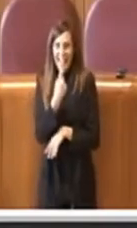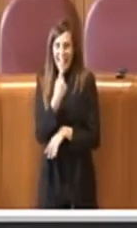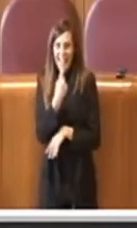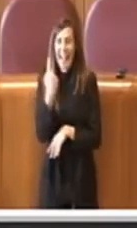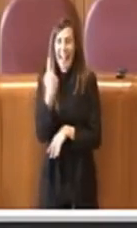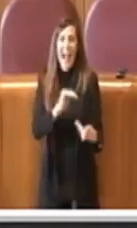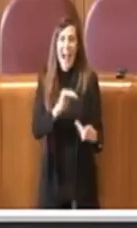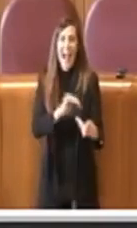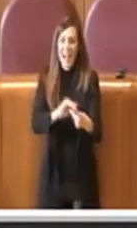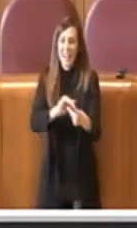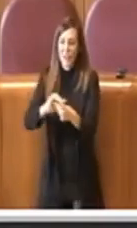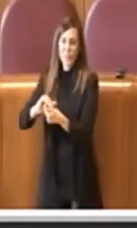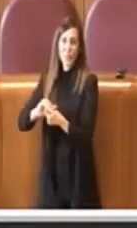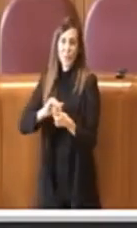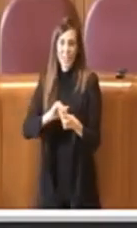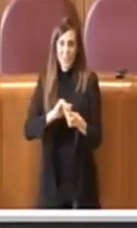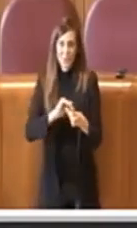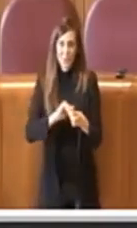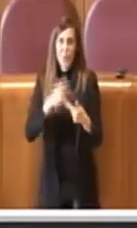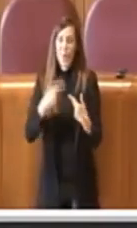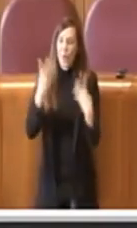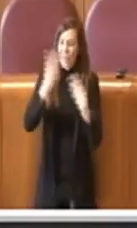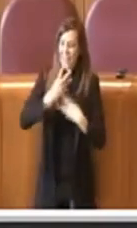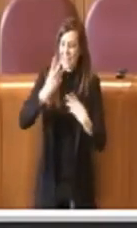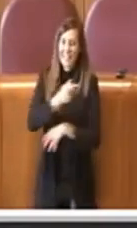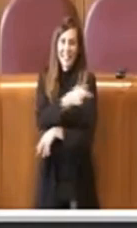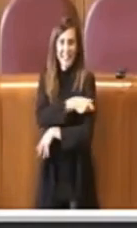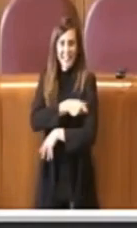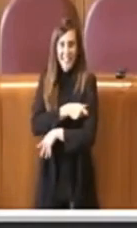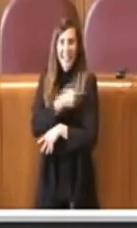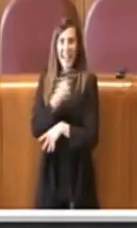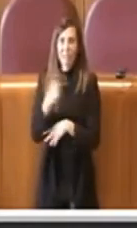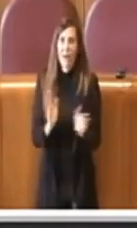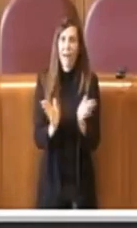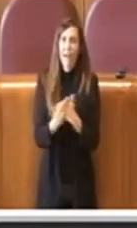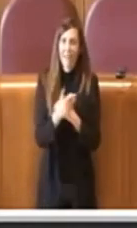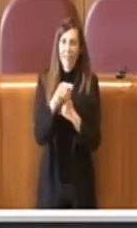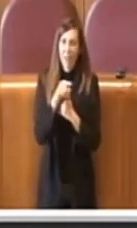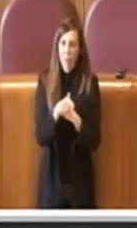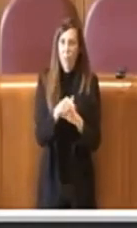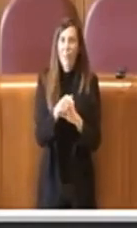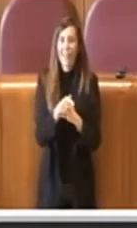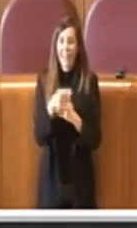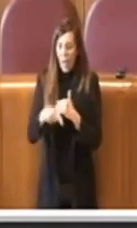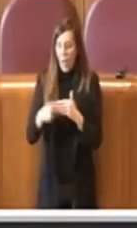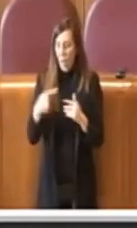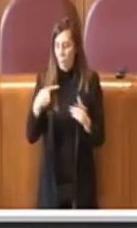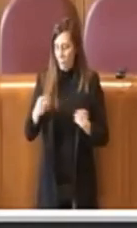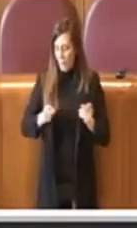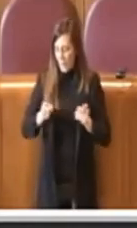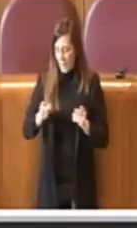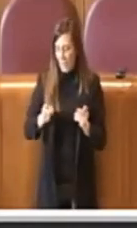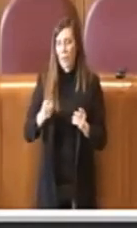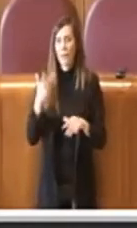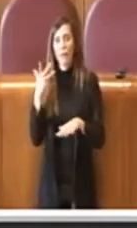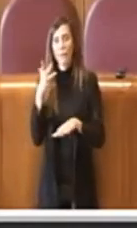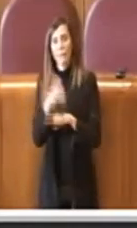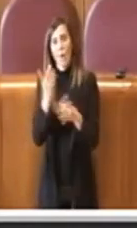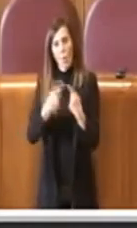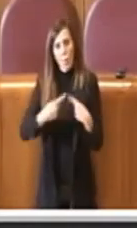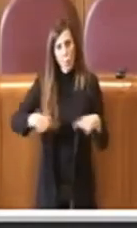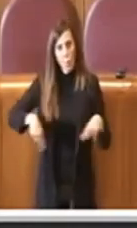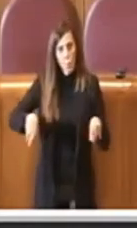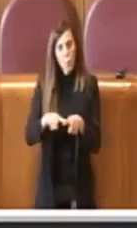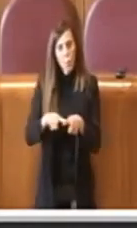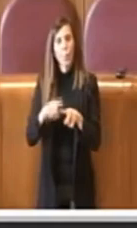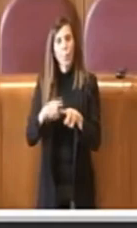associazioni e alle organizzazioni sindacali di categoria che, appunto, nel corso di questo periodo, tramite delle riunioni, ma